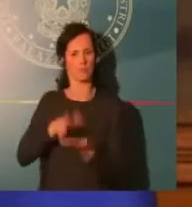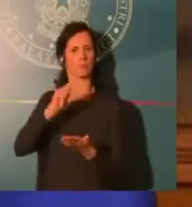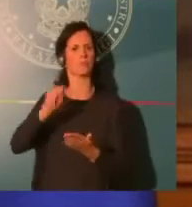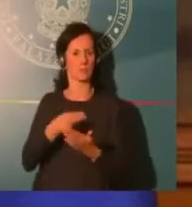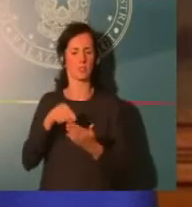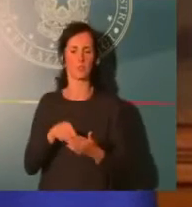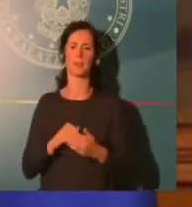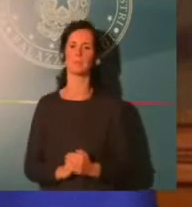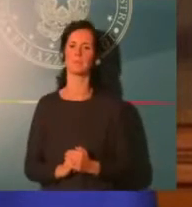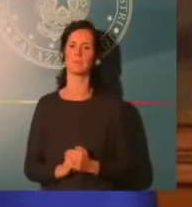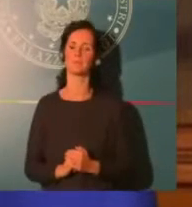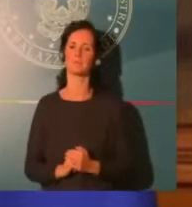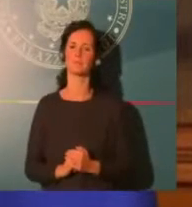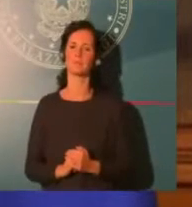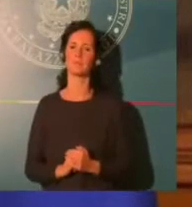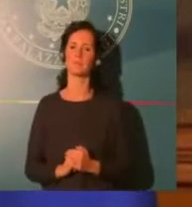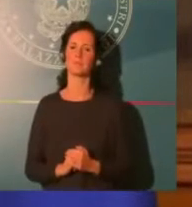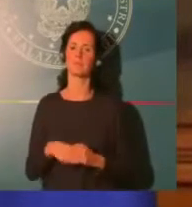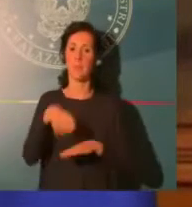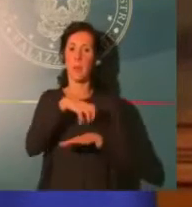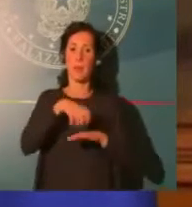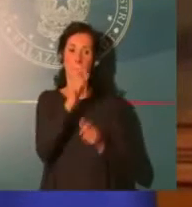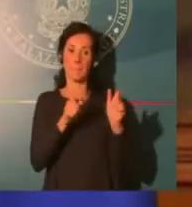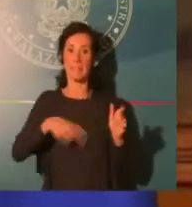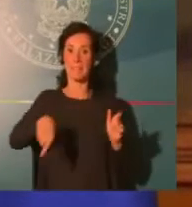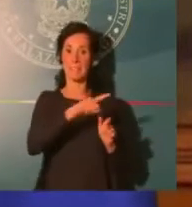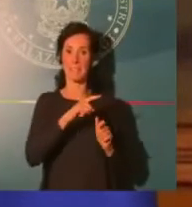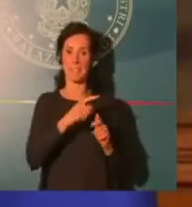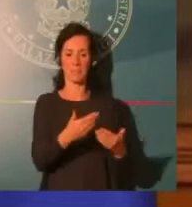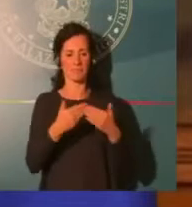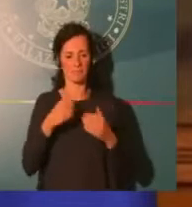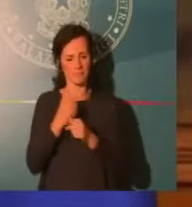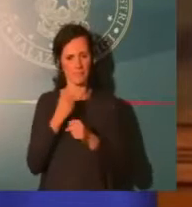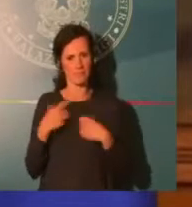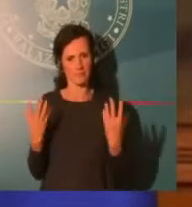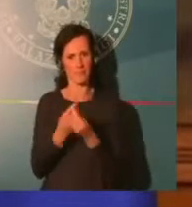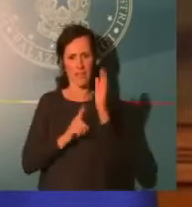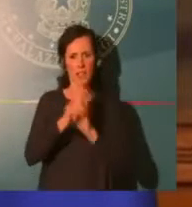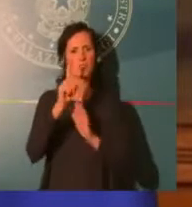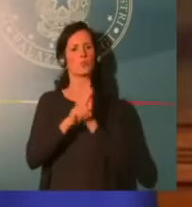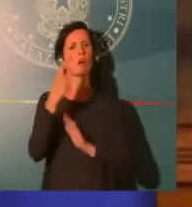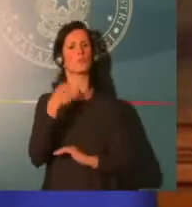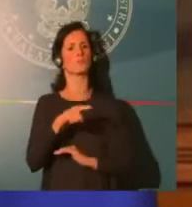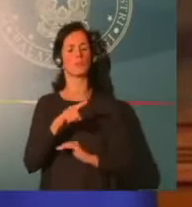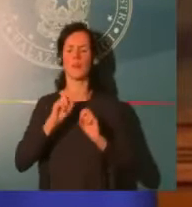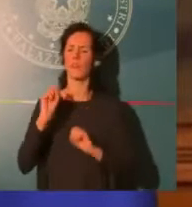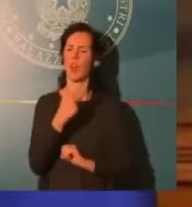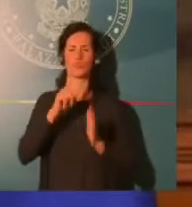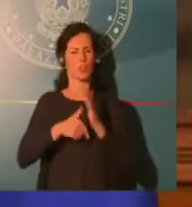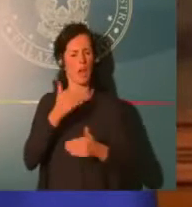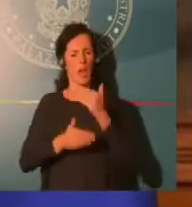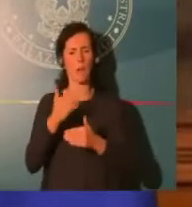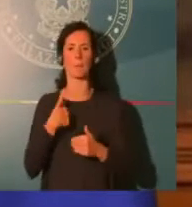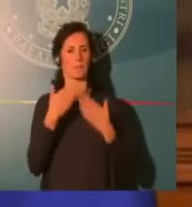con questa celerità. I contributi a fondo perduto arriveranno direttamente sul conto corrente delle categorie